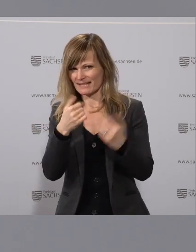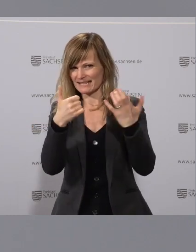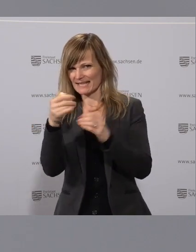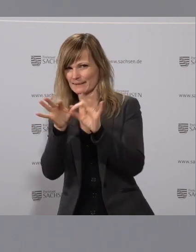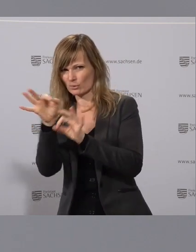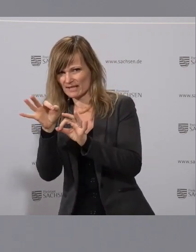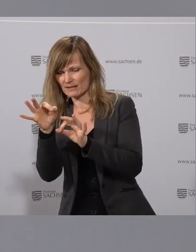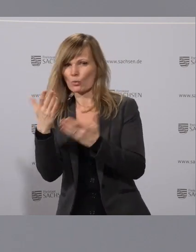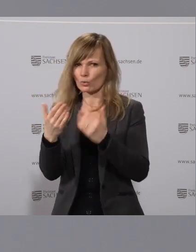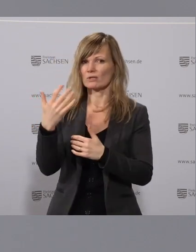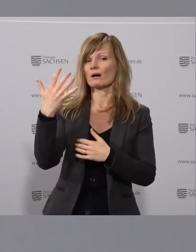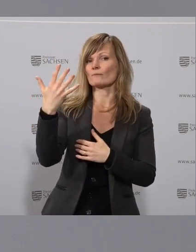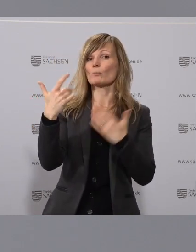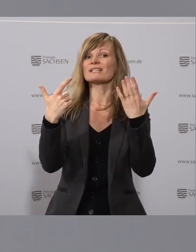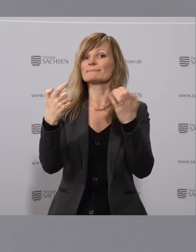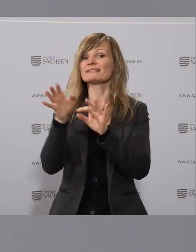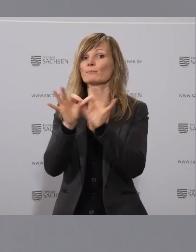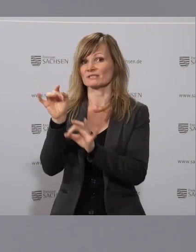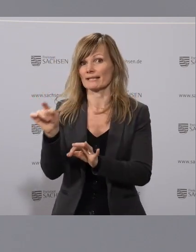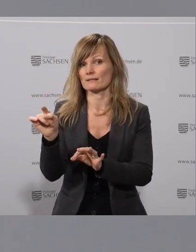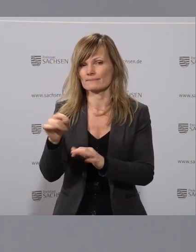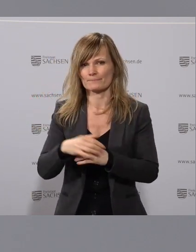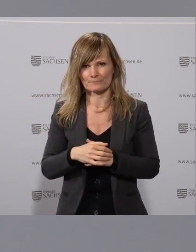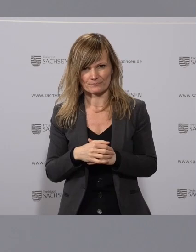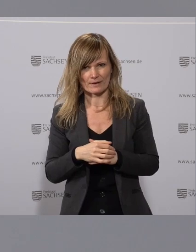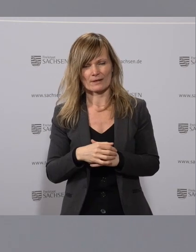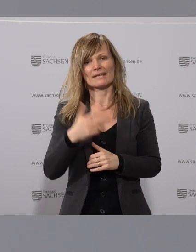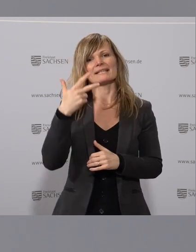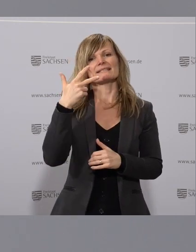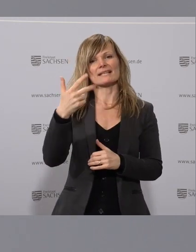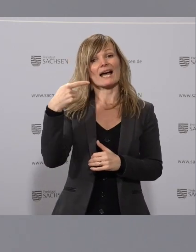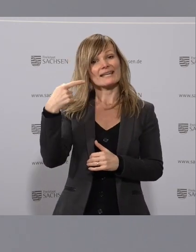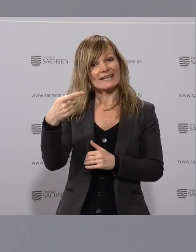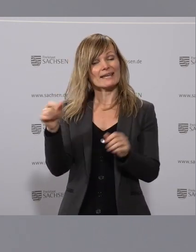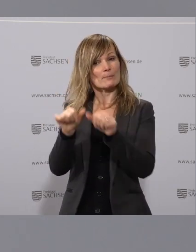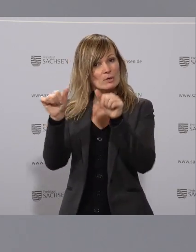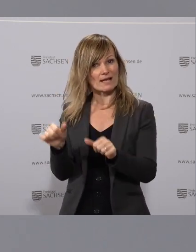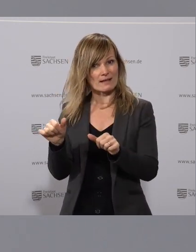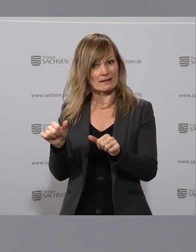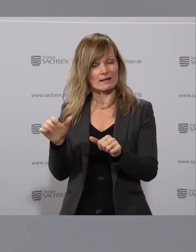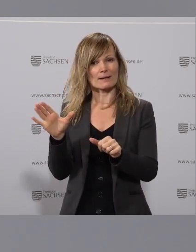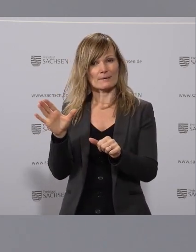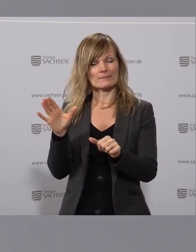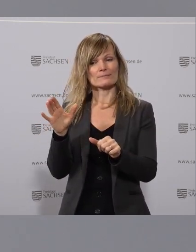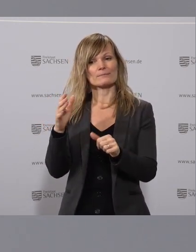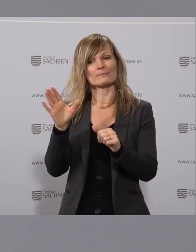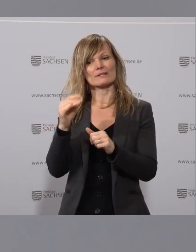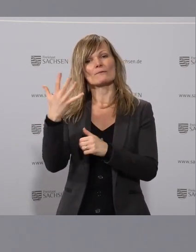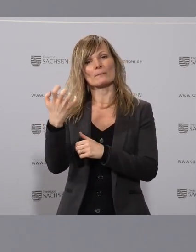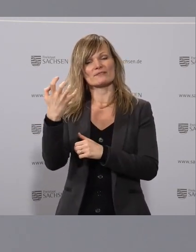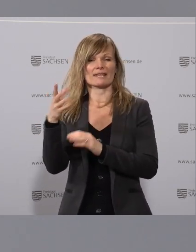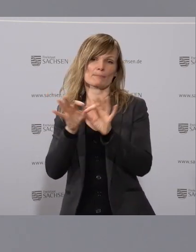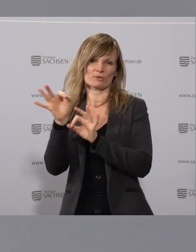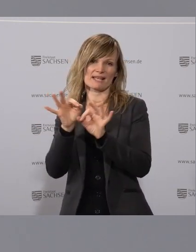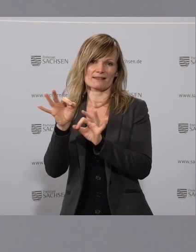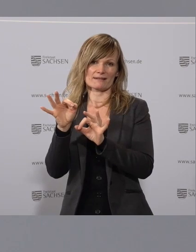% bzw. die 75% und wir haben ein 3G-Modell mit maximal 50% Auslastung, egal